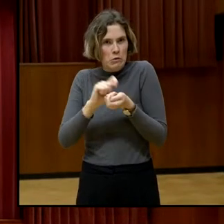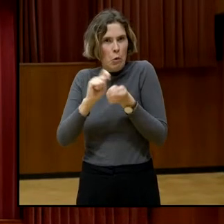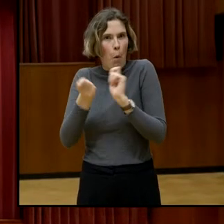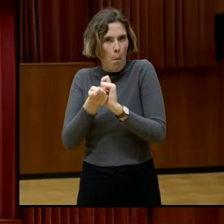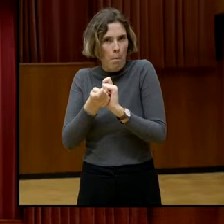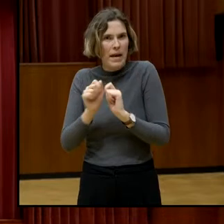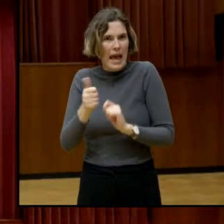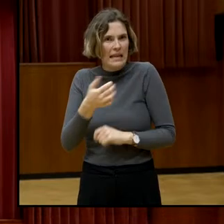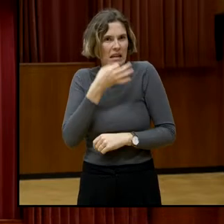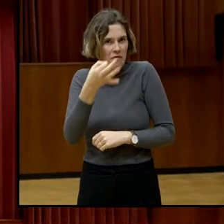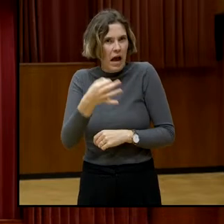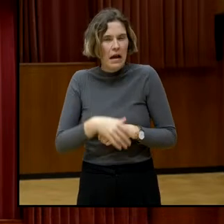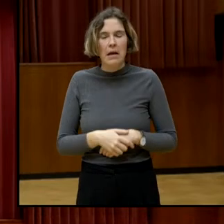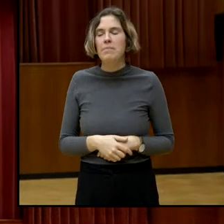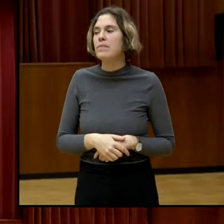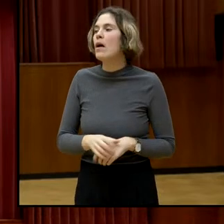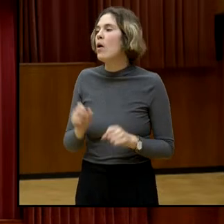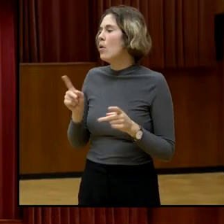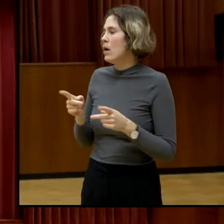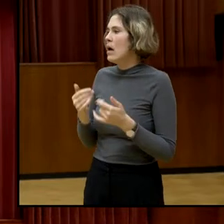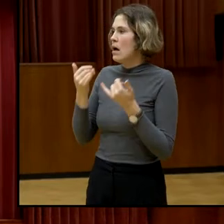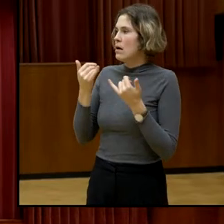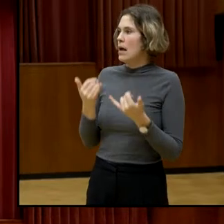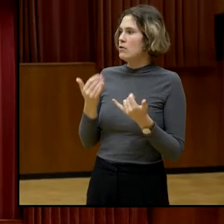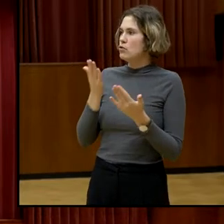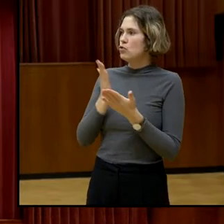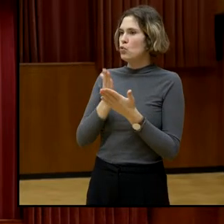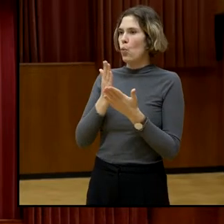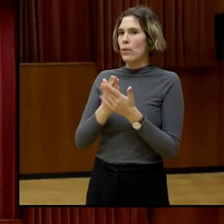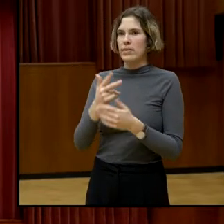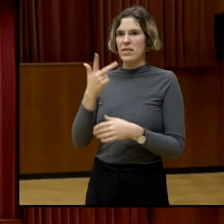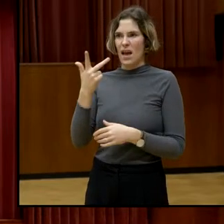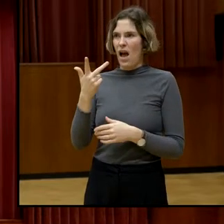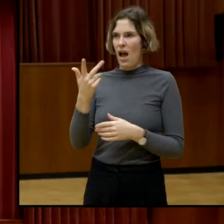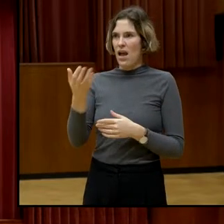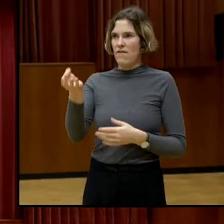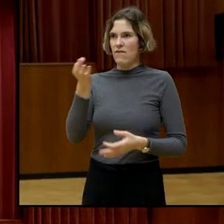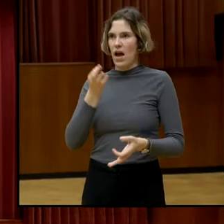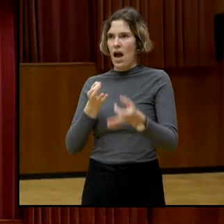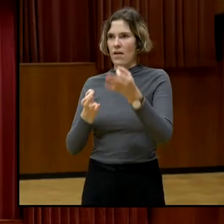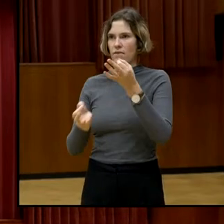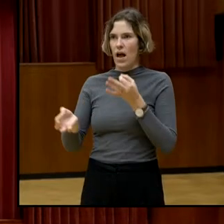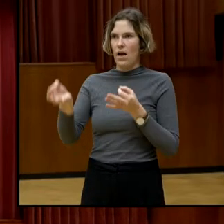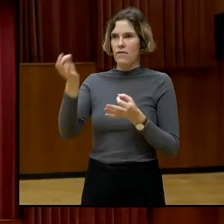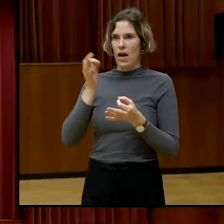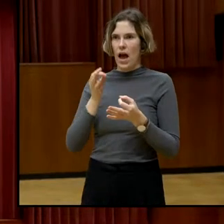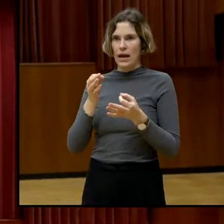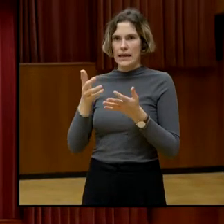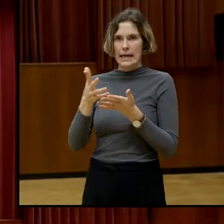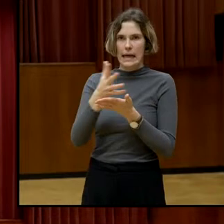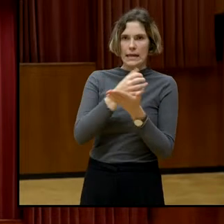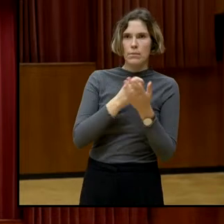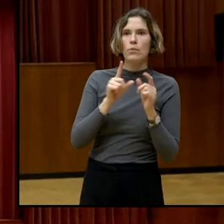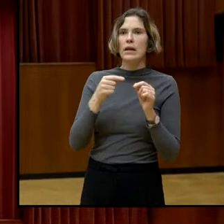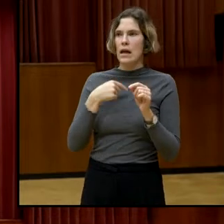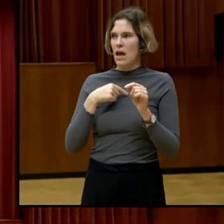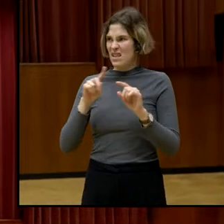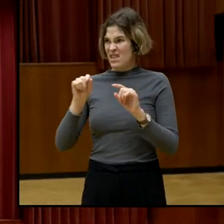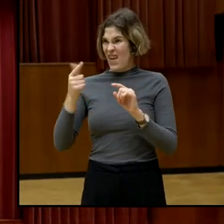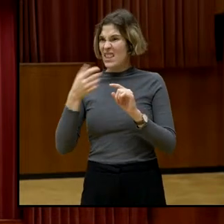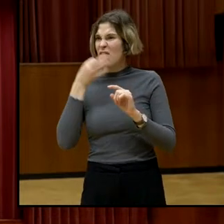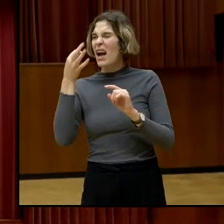Gut, wir haben jetzt drei Fragen. Ich, nein, ich komme darauf zurück. Das heißt, zuerst